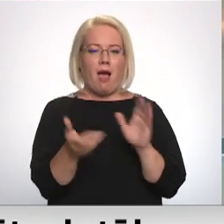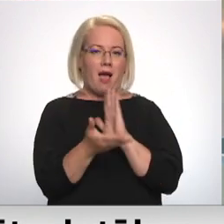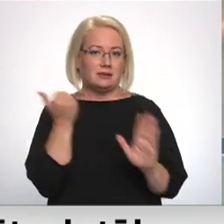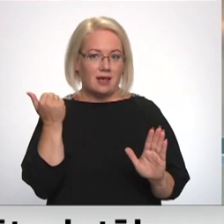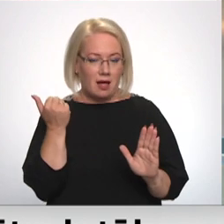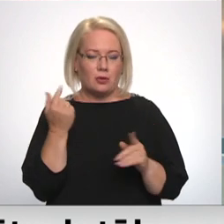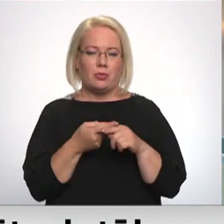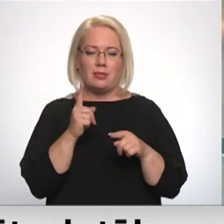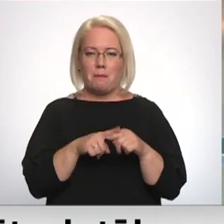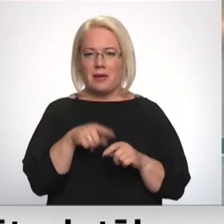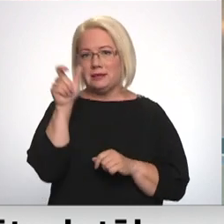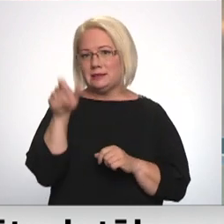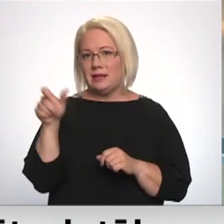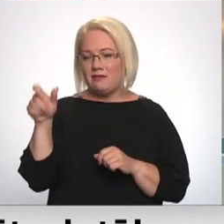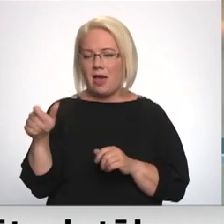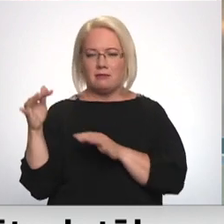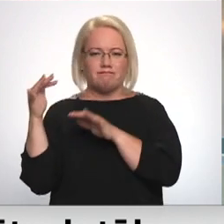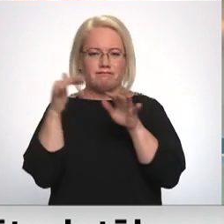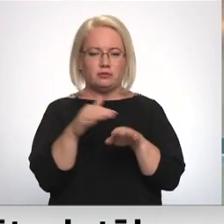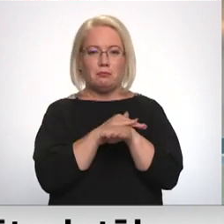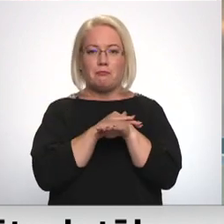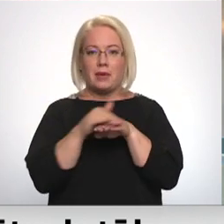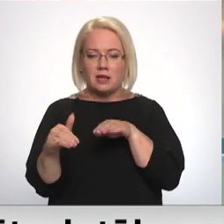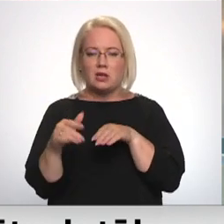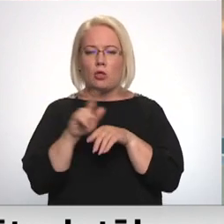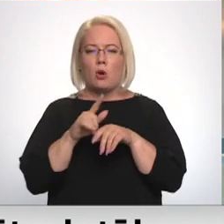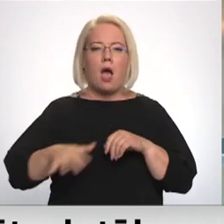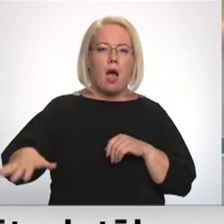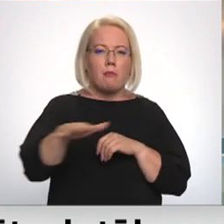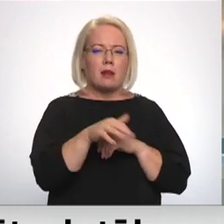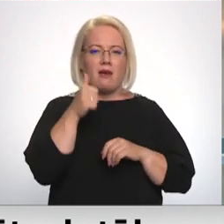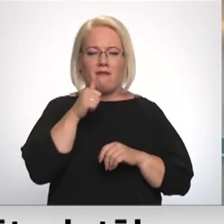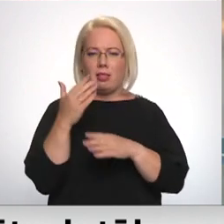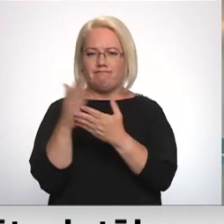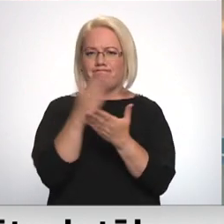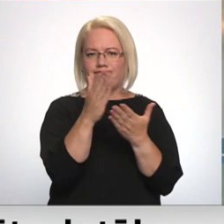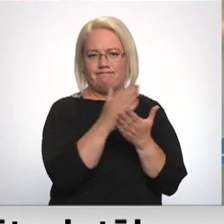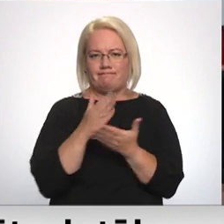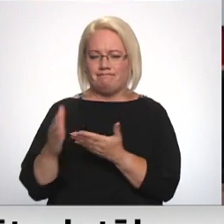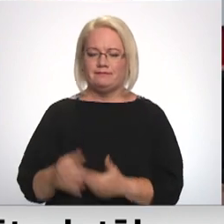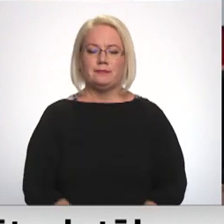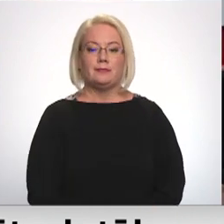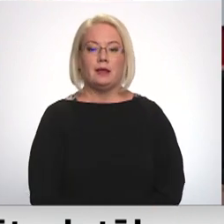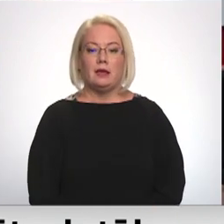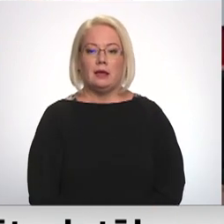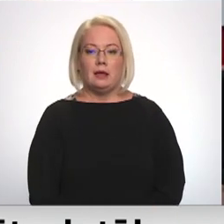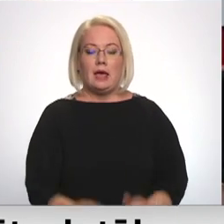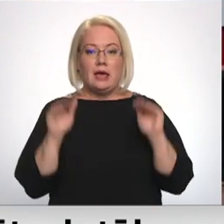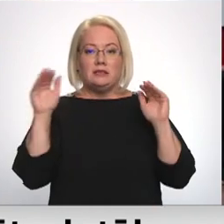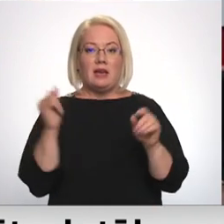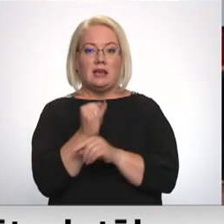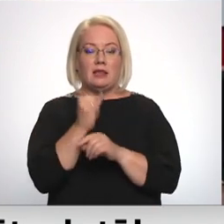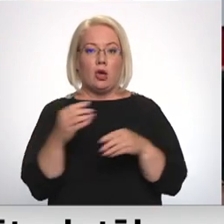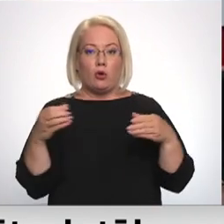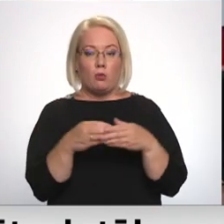cilvēku pieplūdums. Bet paši dievnam apkārtnē vēl tiek steigt pēdējie labie kārtošanas darbi. Svētceļnieku grupu no